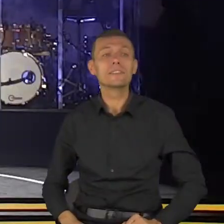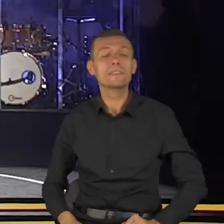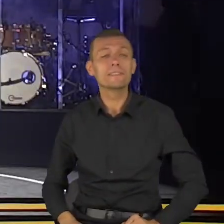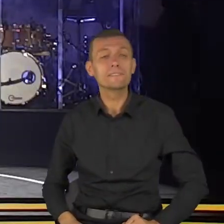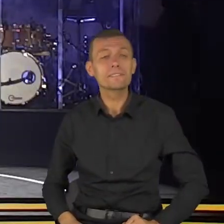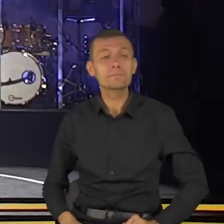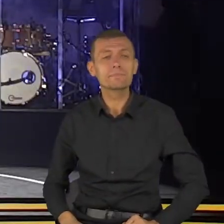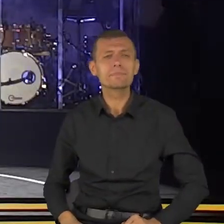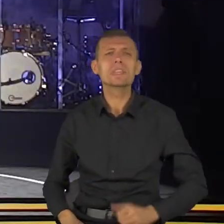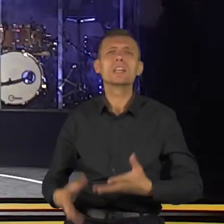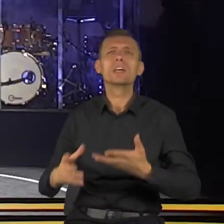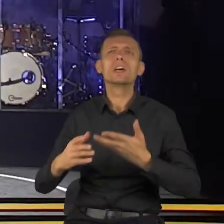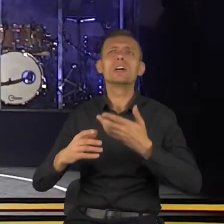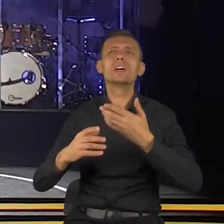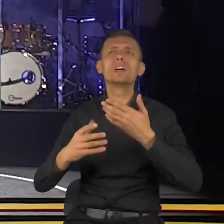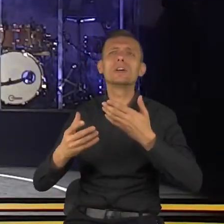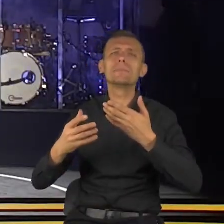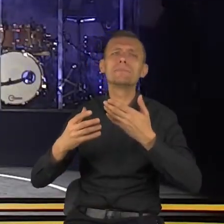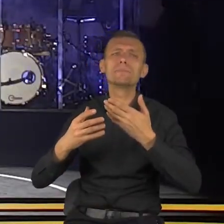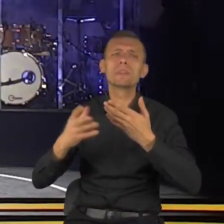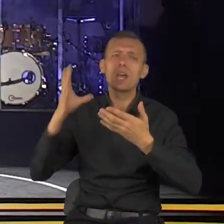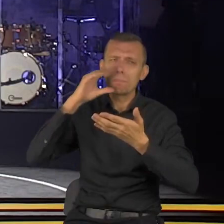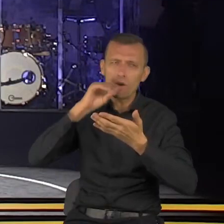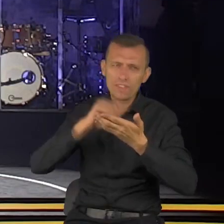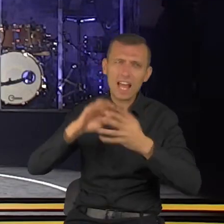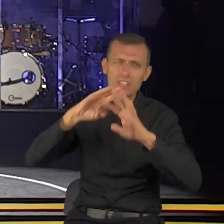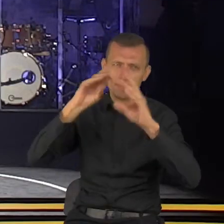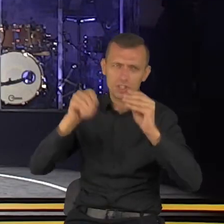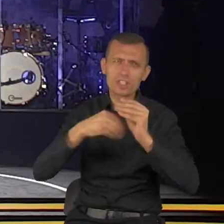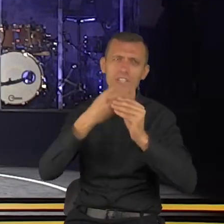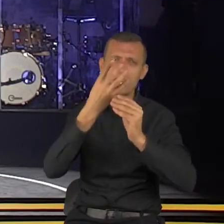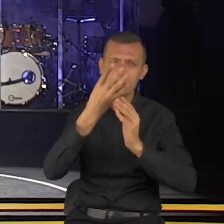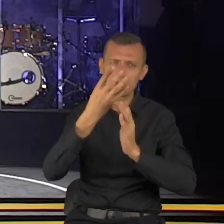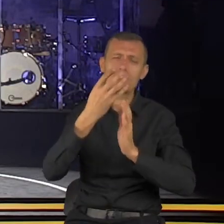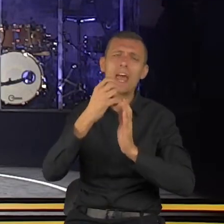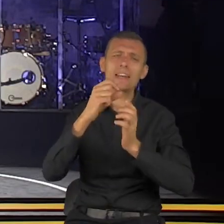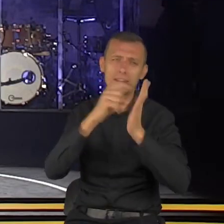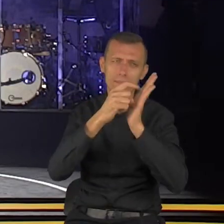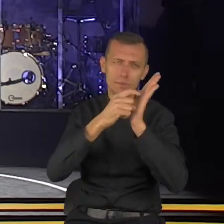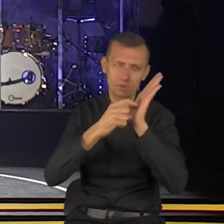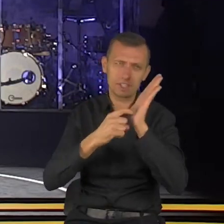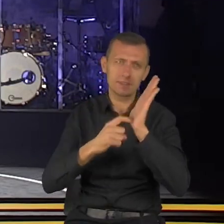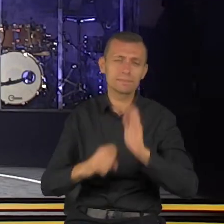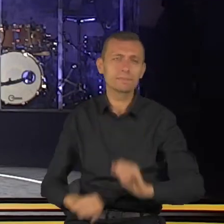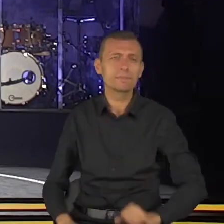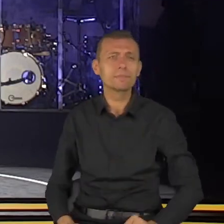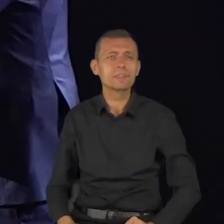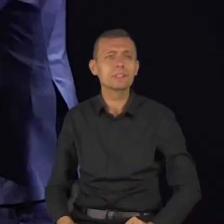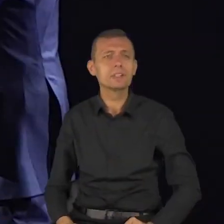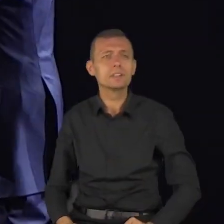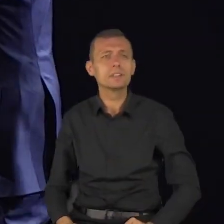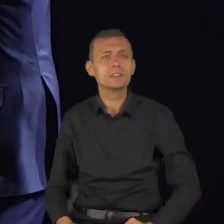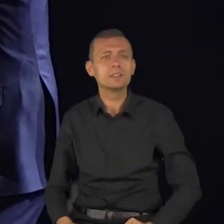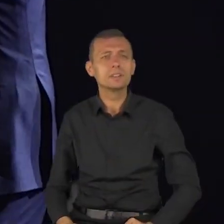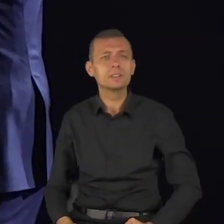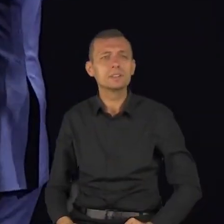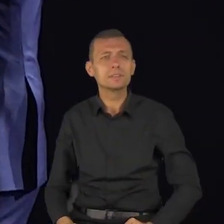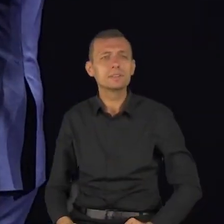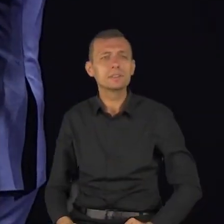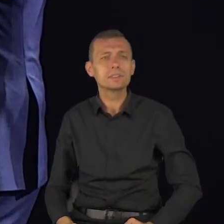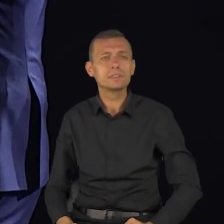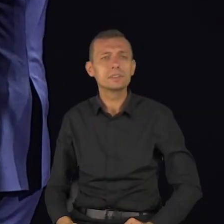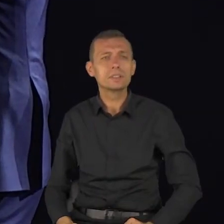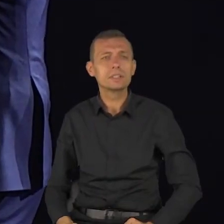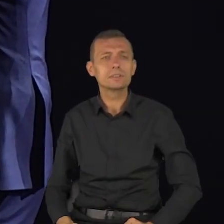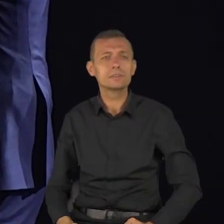radości. Trzecia to utrata produktywności. A czwarta to utrata duchowego słuchu. Takie są skutki,